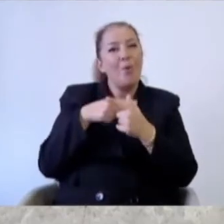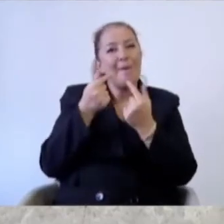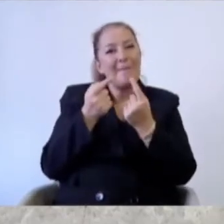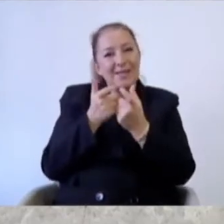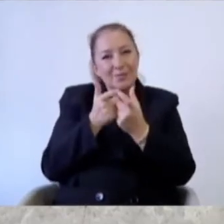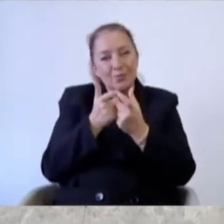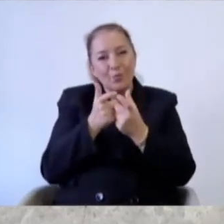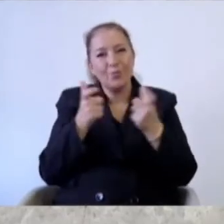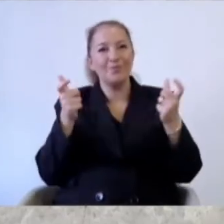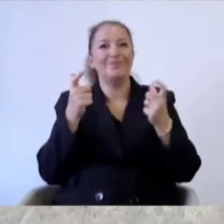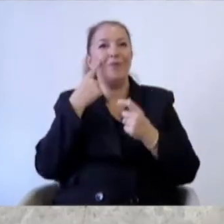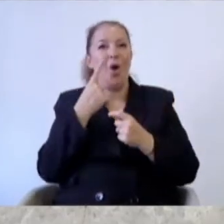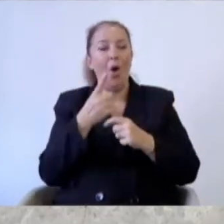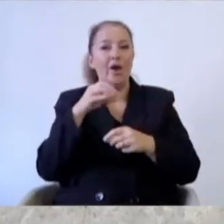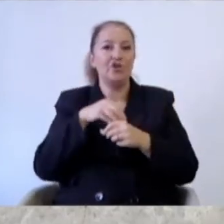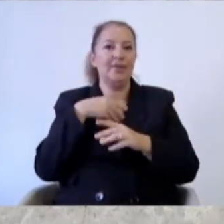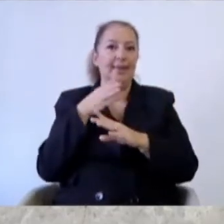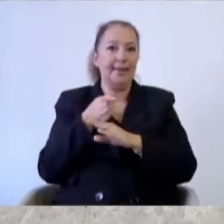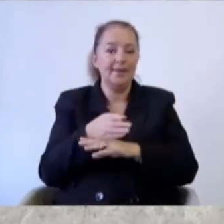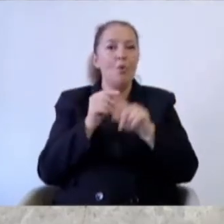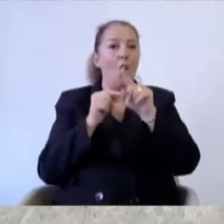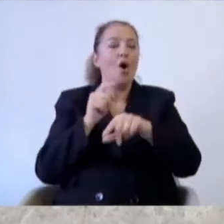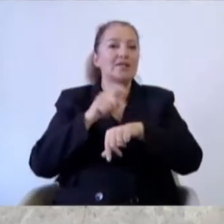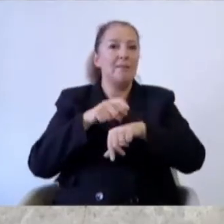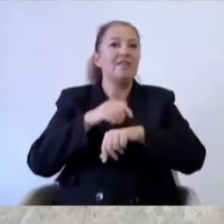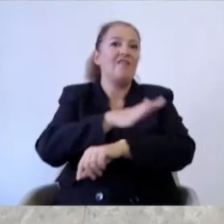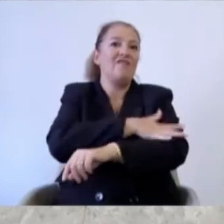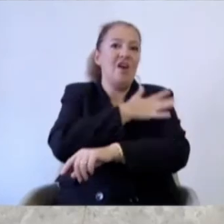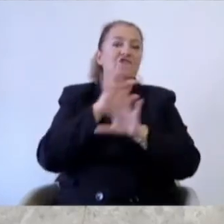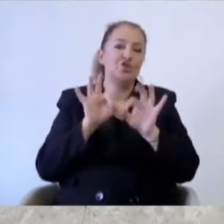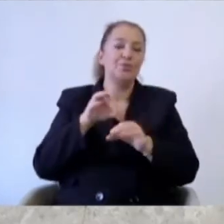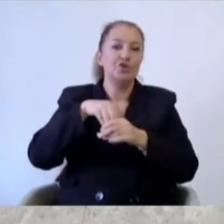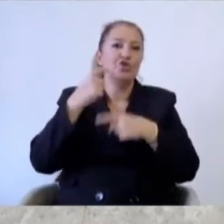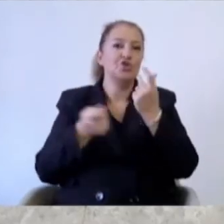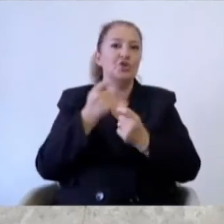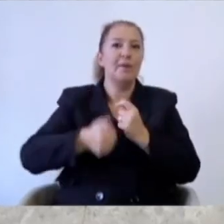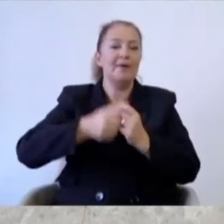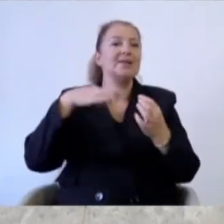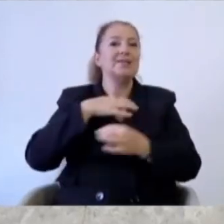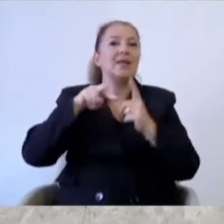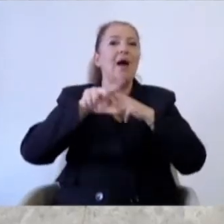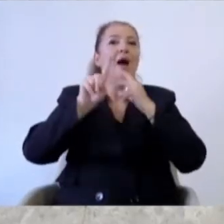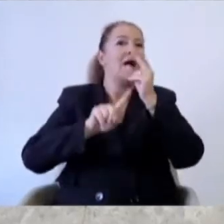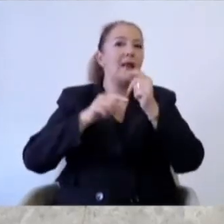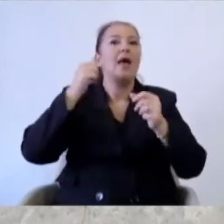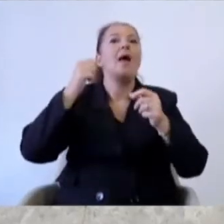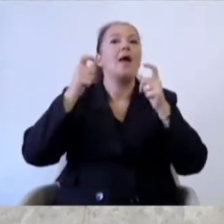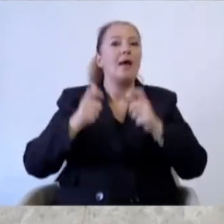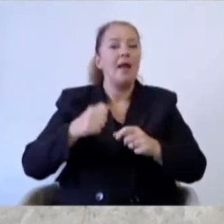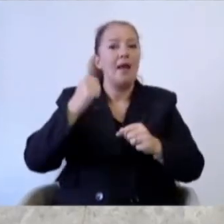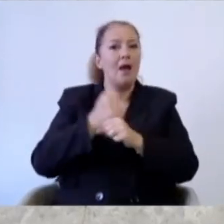gittim. O zamanın valisi İçişleri Bakanımız Sayın Ali Yerlikaya ya